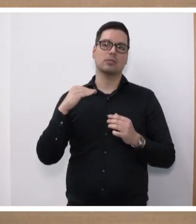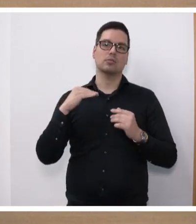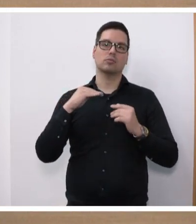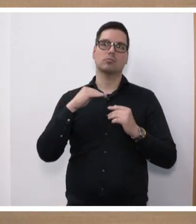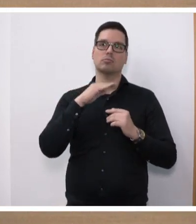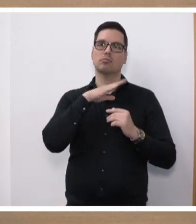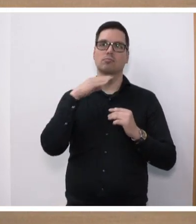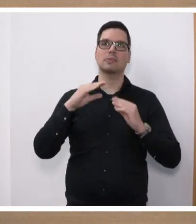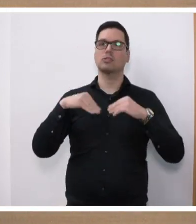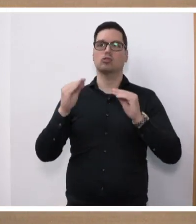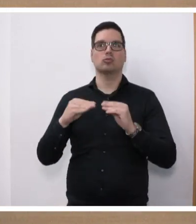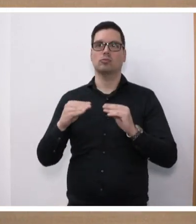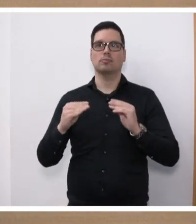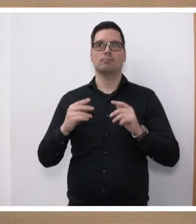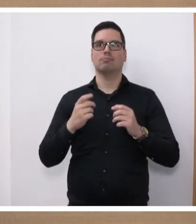so habe ich es verstanden.